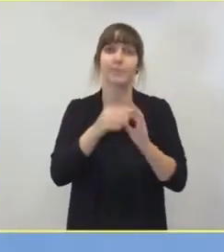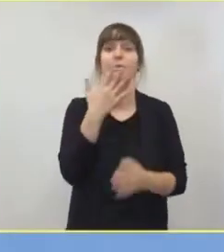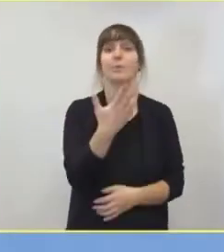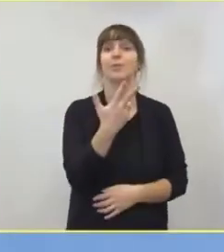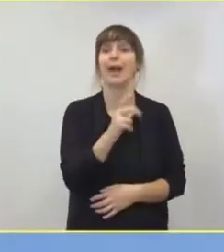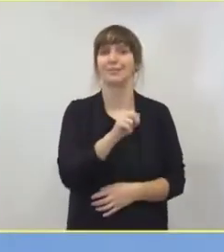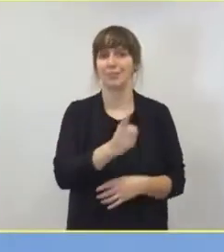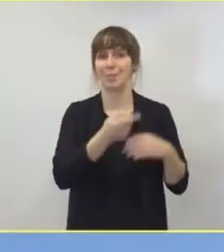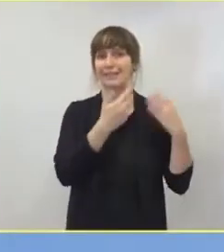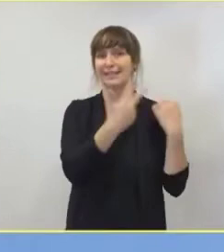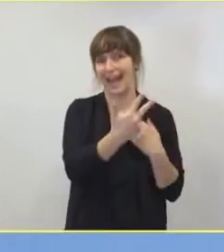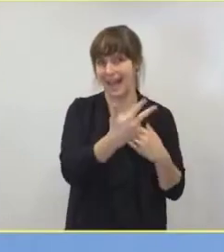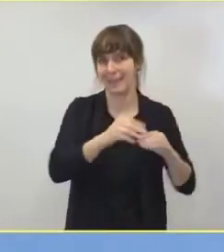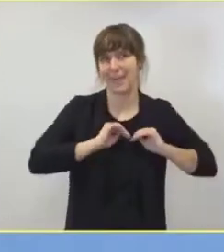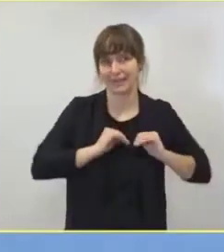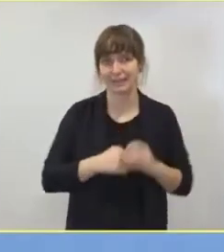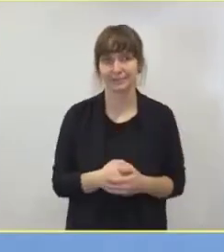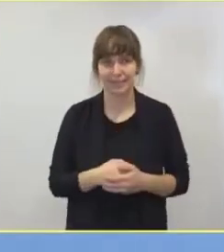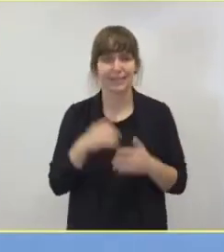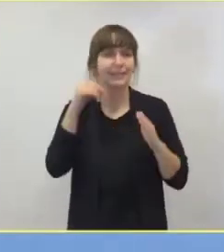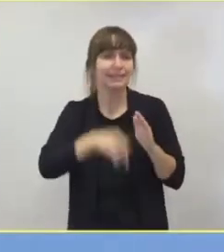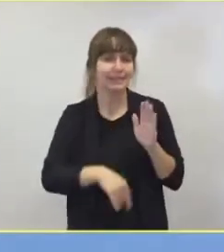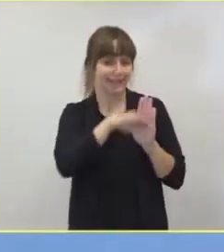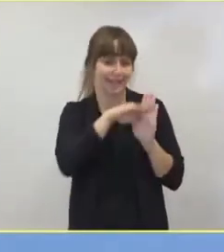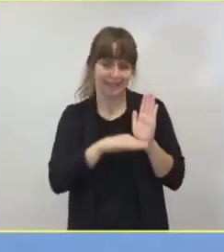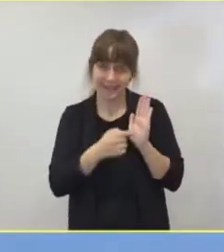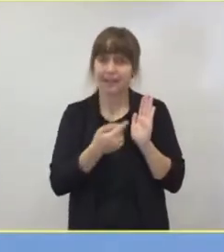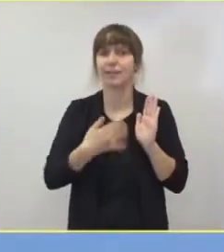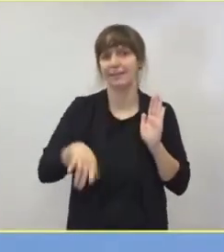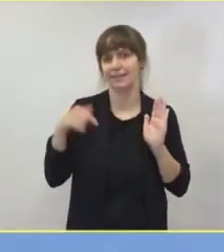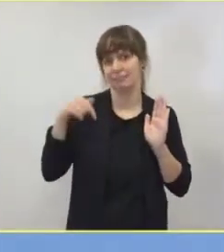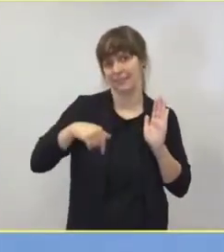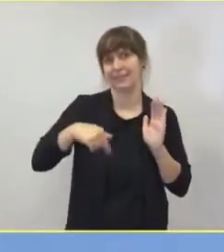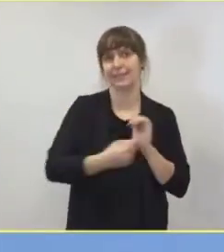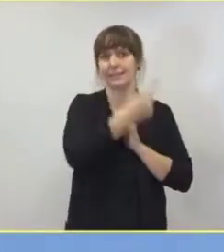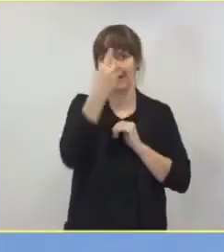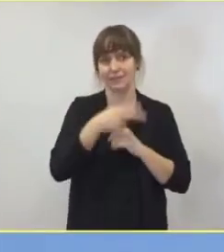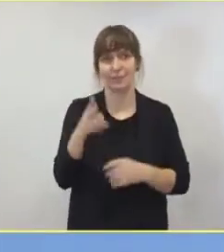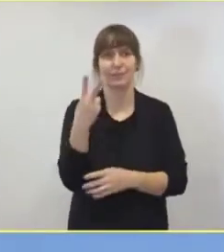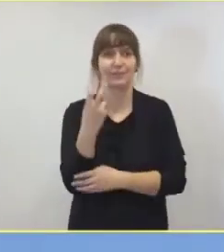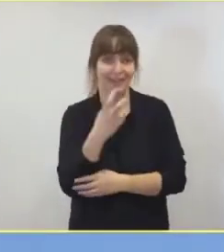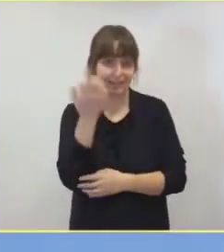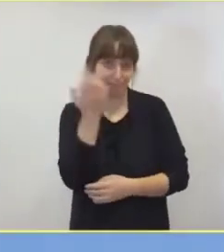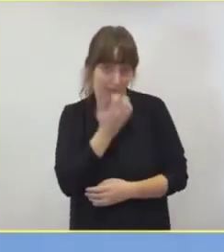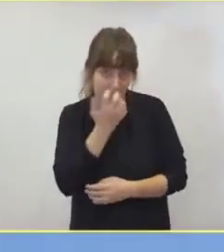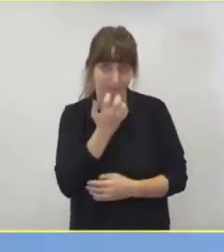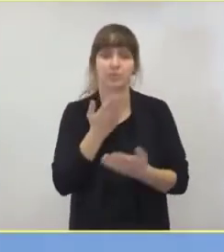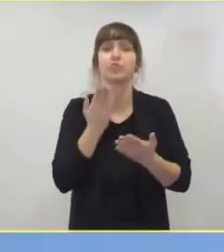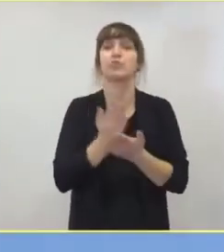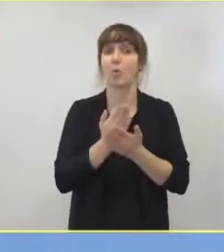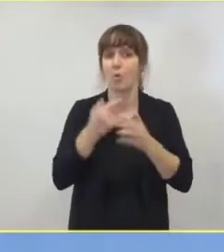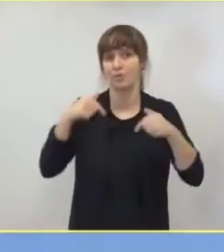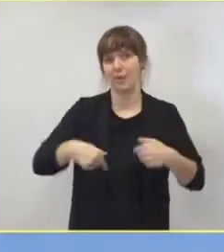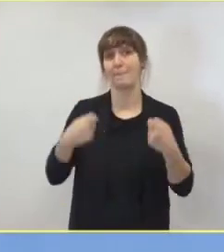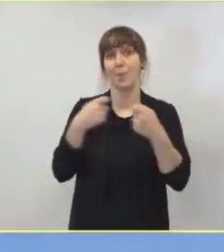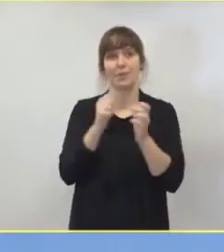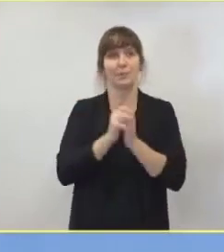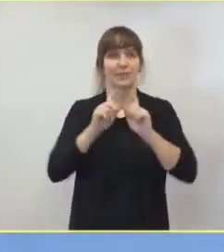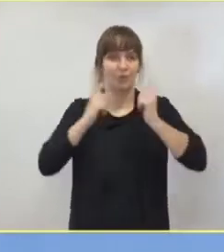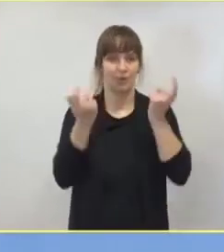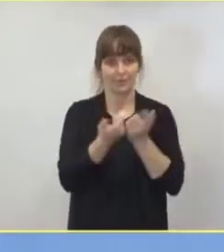Das DIVI-Intensivregister, das wissen Sie, wurde im März dieses Jahres, da waren wir schon mal hier in der Bundespressekonferenz mit Unterstützung des